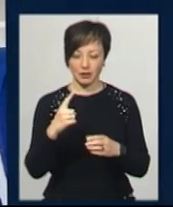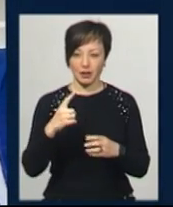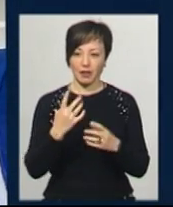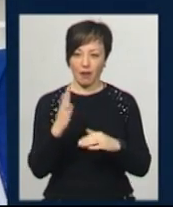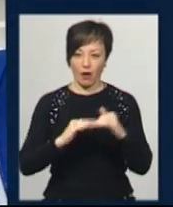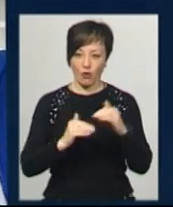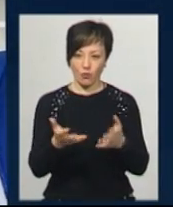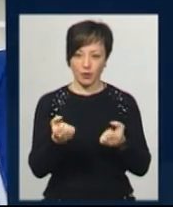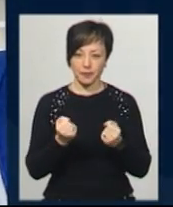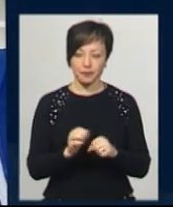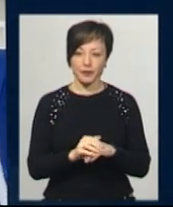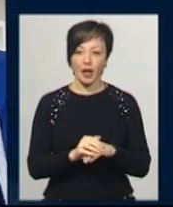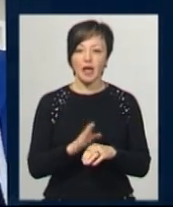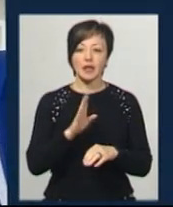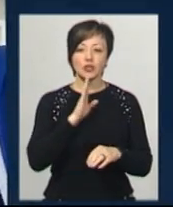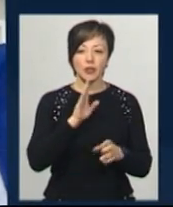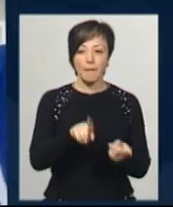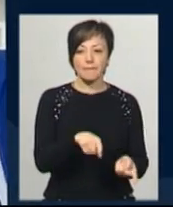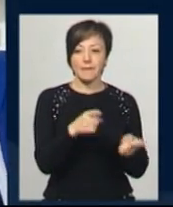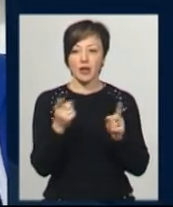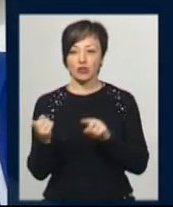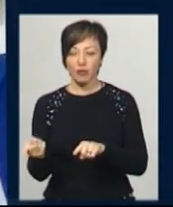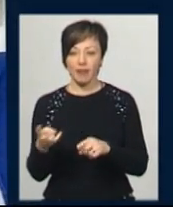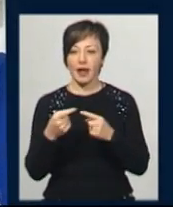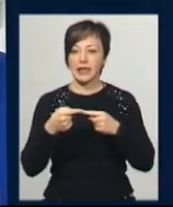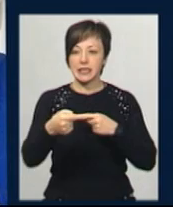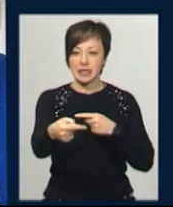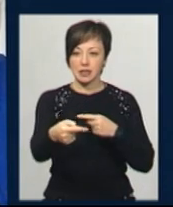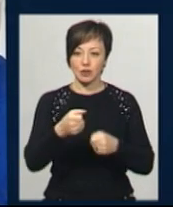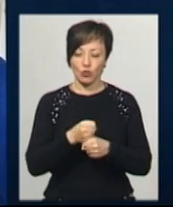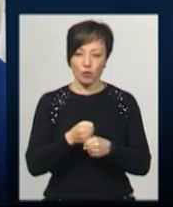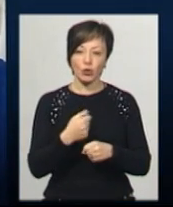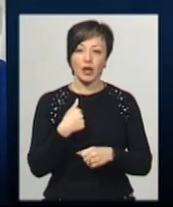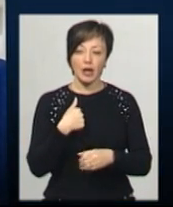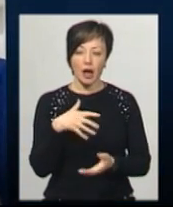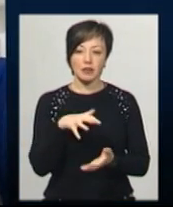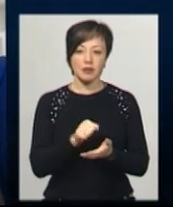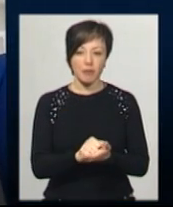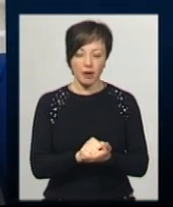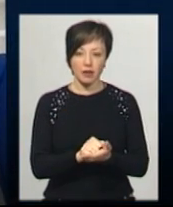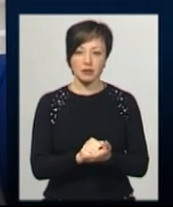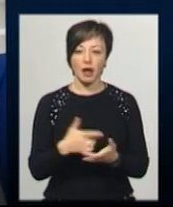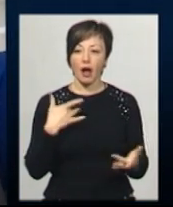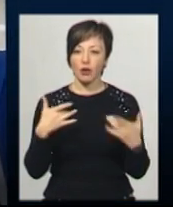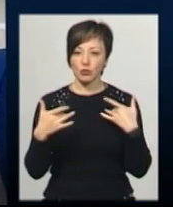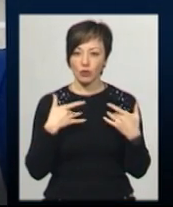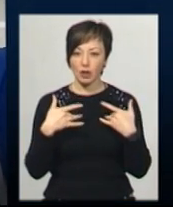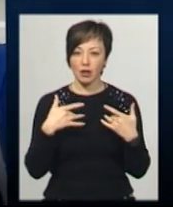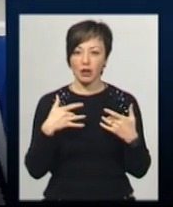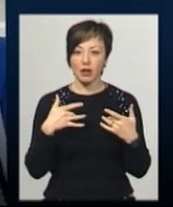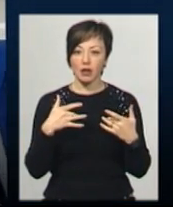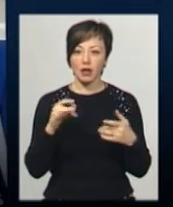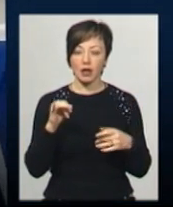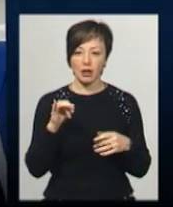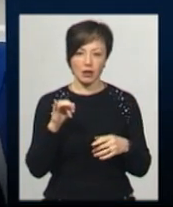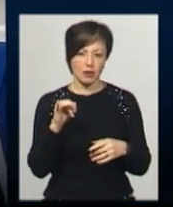карантину Світлана прийшла на дистанційну роботу. До карантину я займалася акторством і модулінгом.